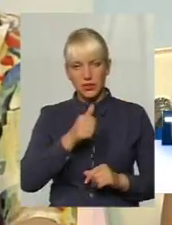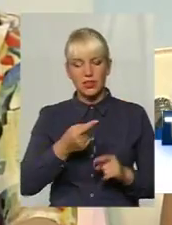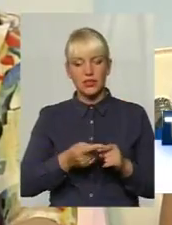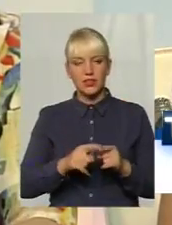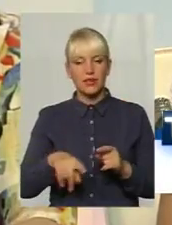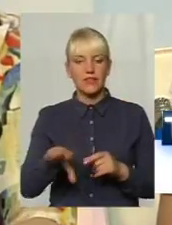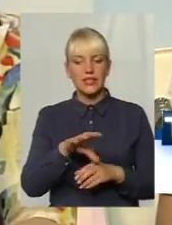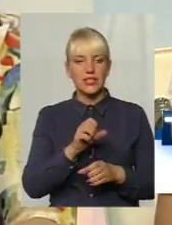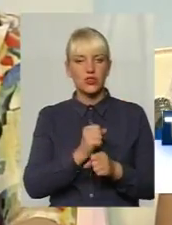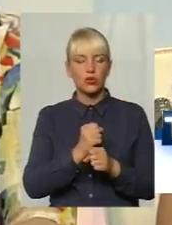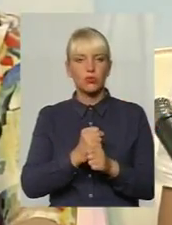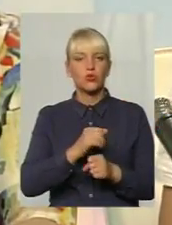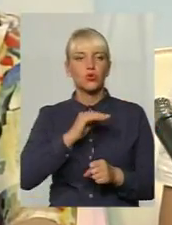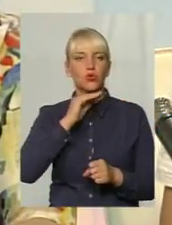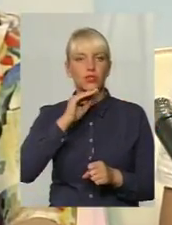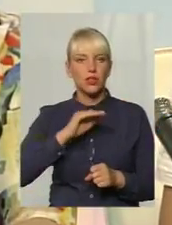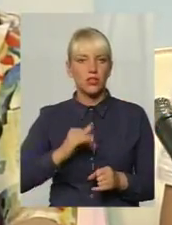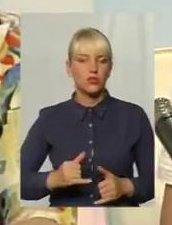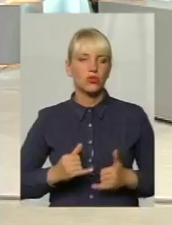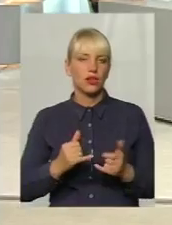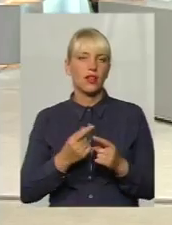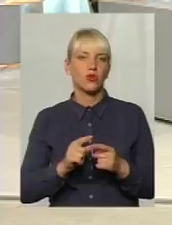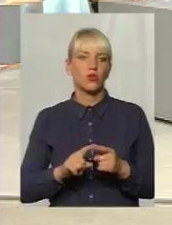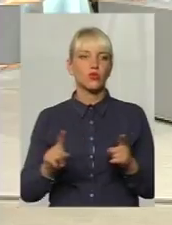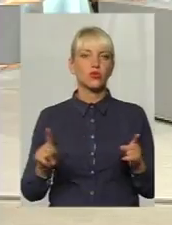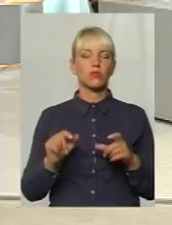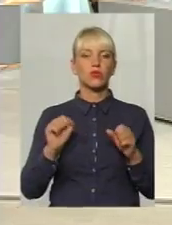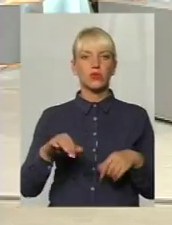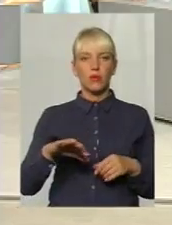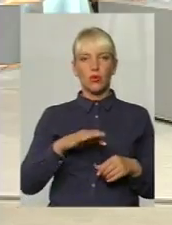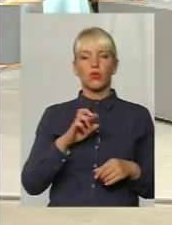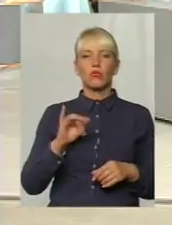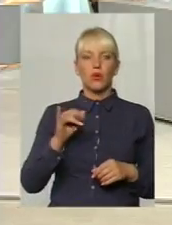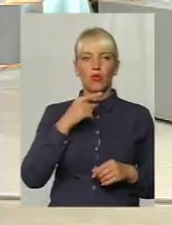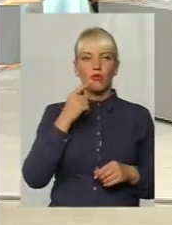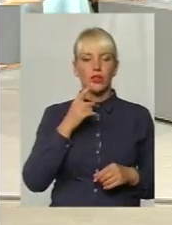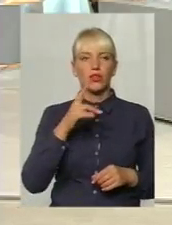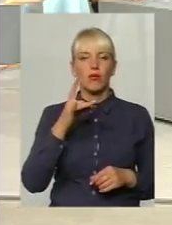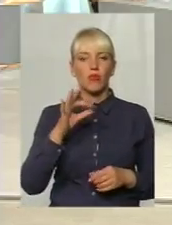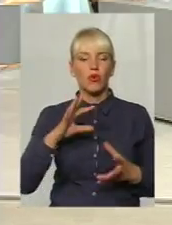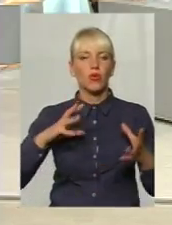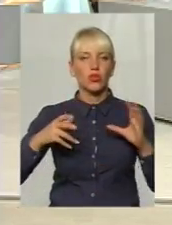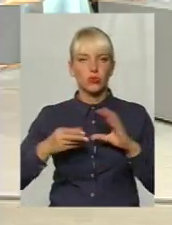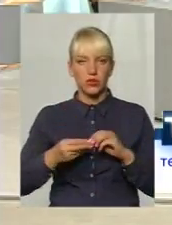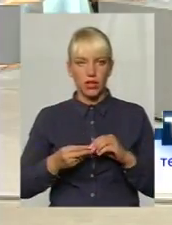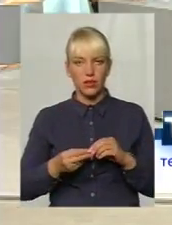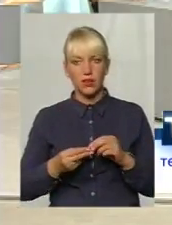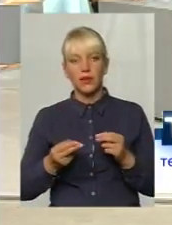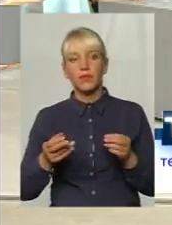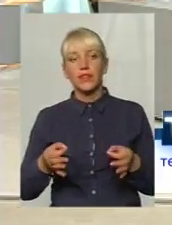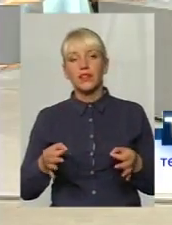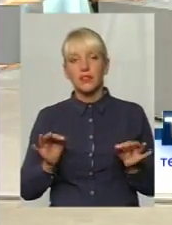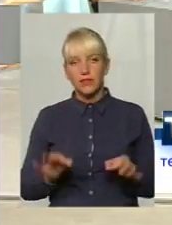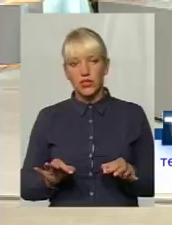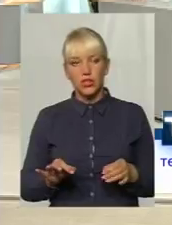вже достатньо для того, щоб можна було вже говорити про певні результати. Звичайно, є те, що